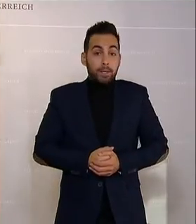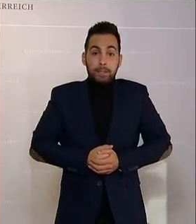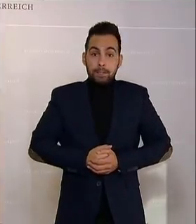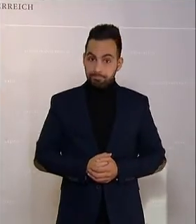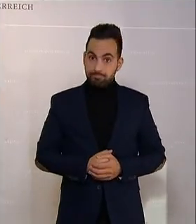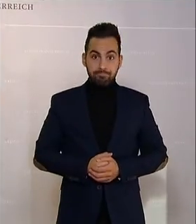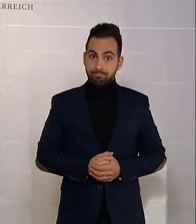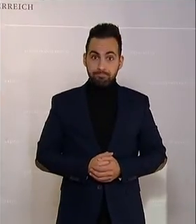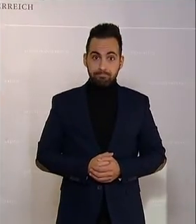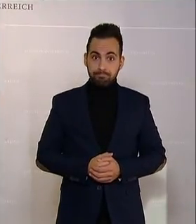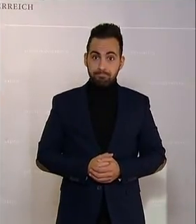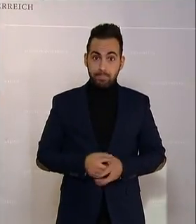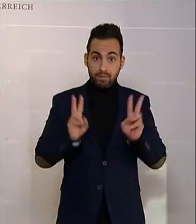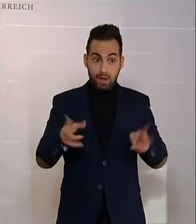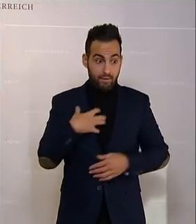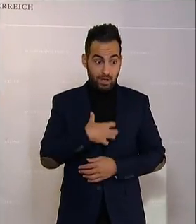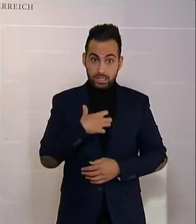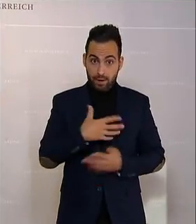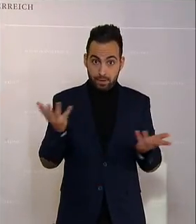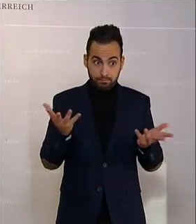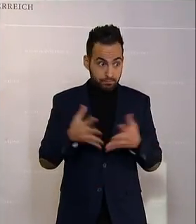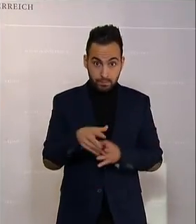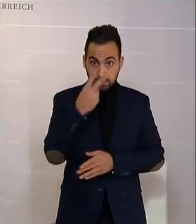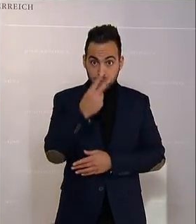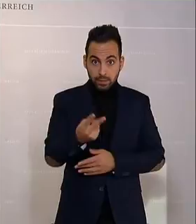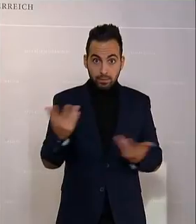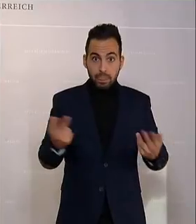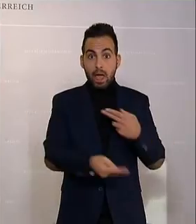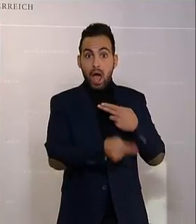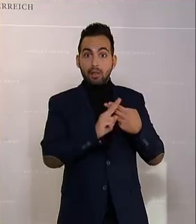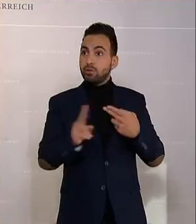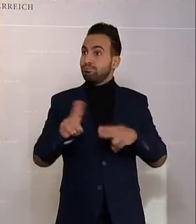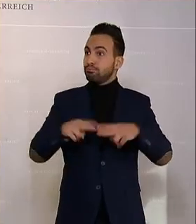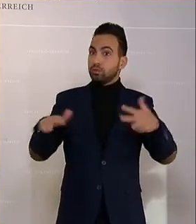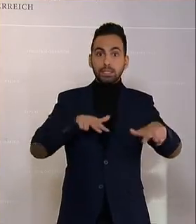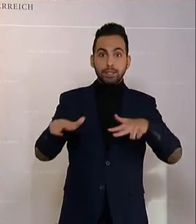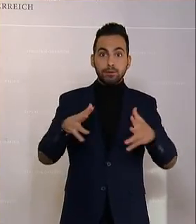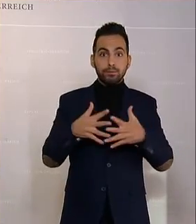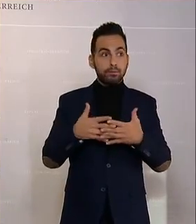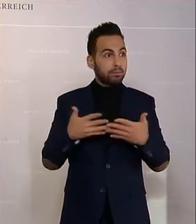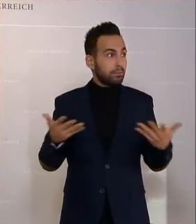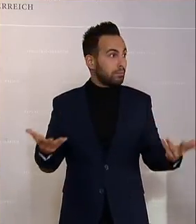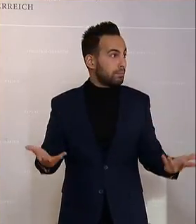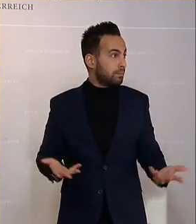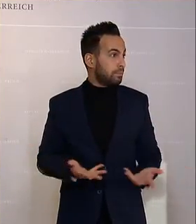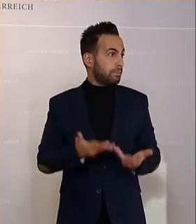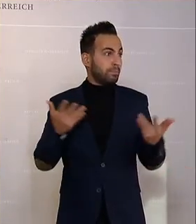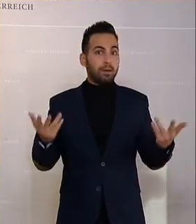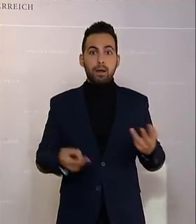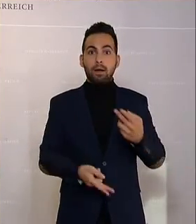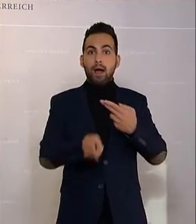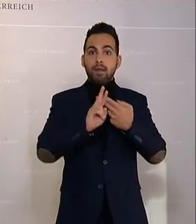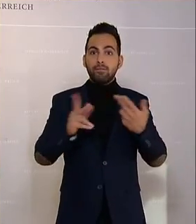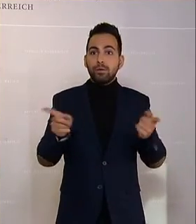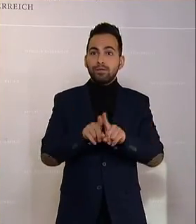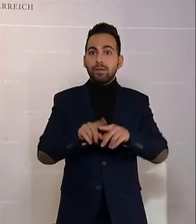Es ist zum Verzweifeln, wenn man sieht, dass die Antworten der Bundesregierung nur bewährte, nicht bewährte Mittel aus